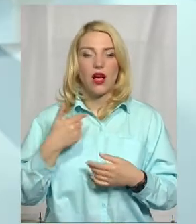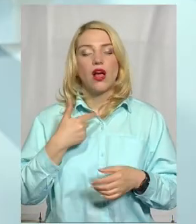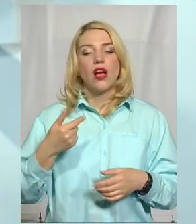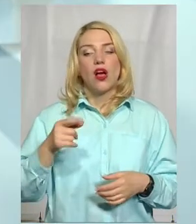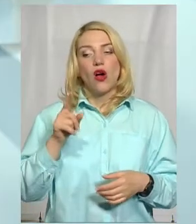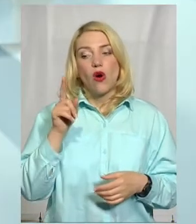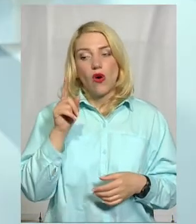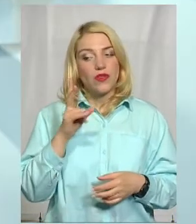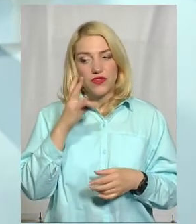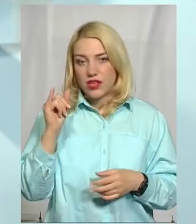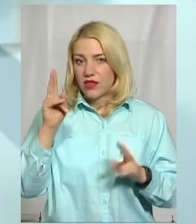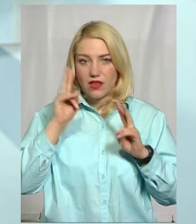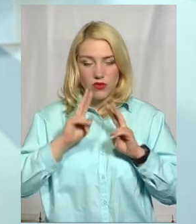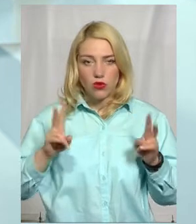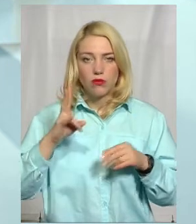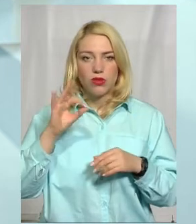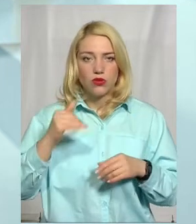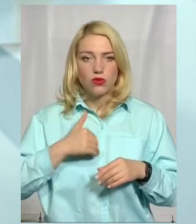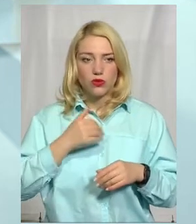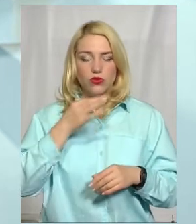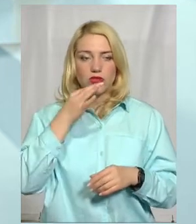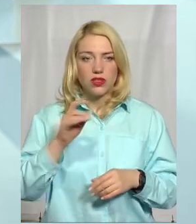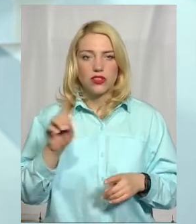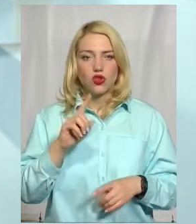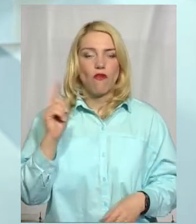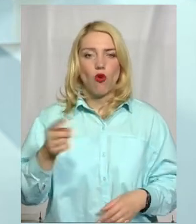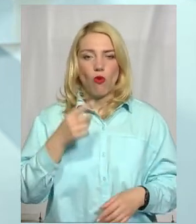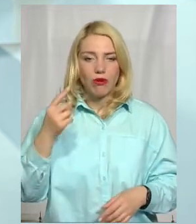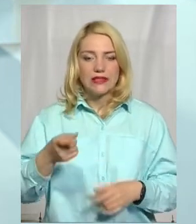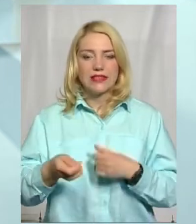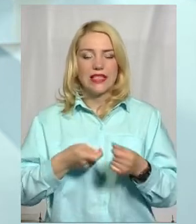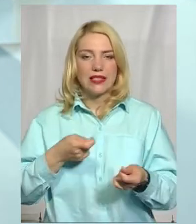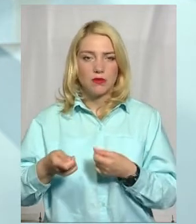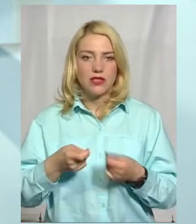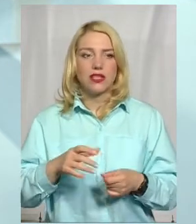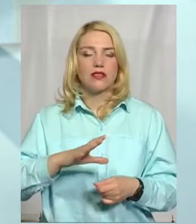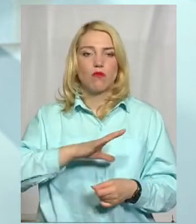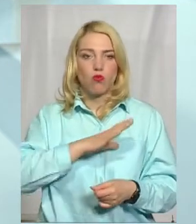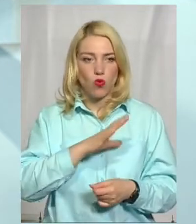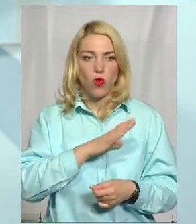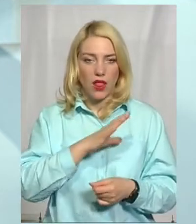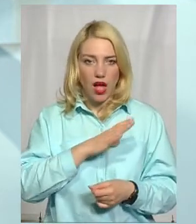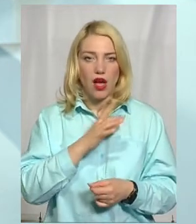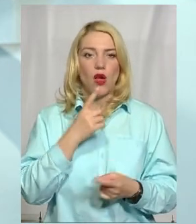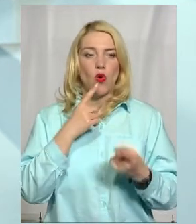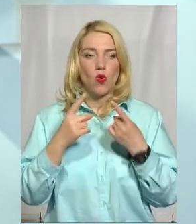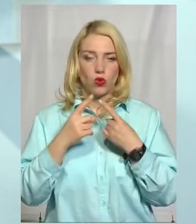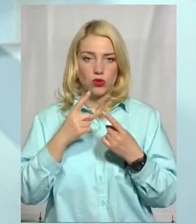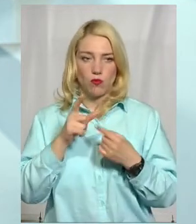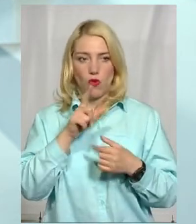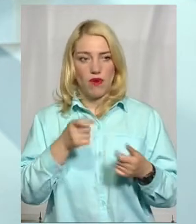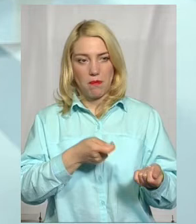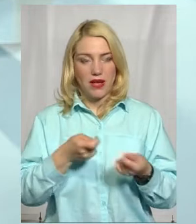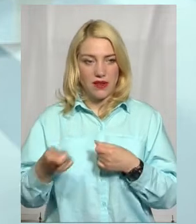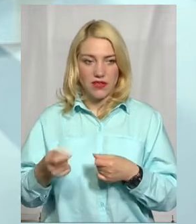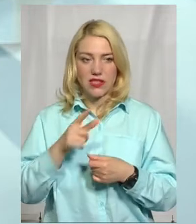в обласній адміністрації була розмова саме перевізників